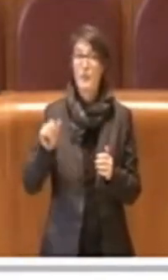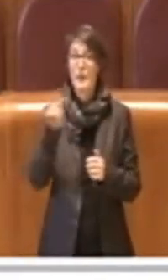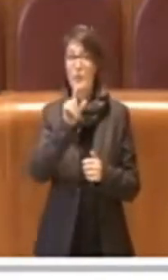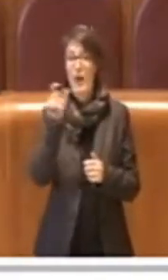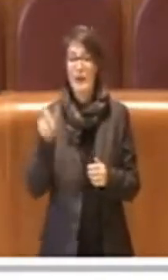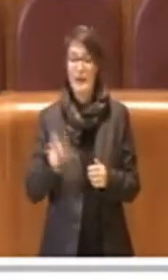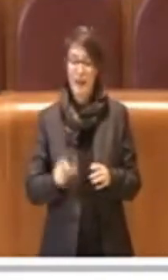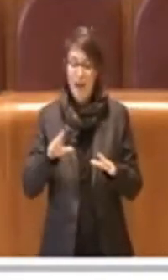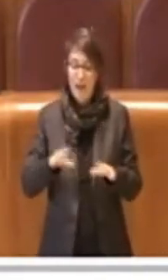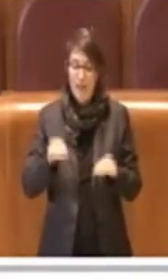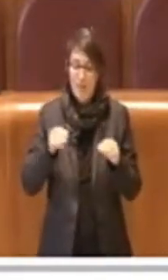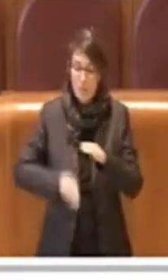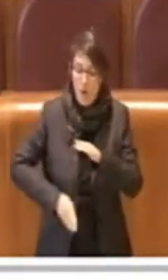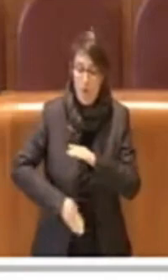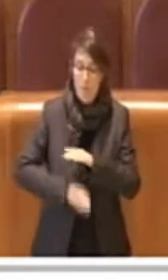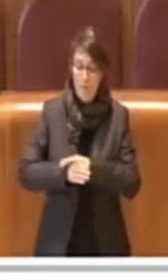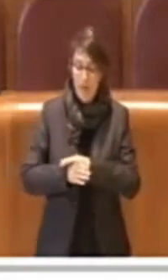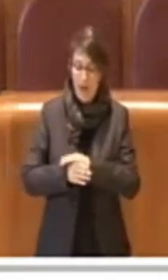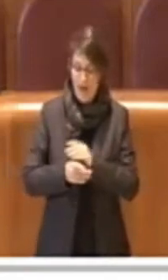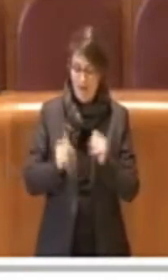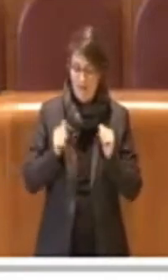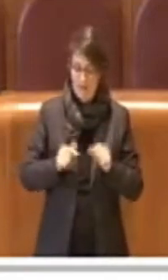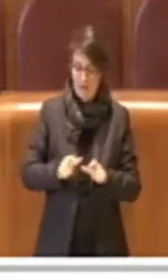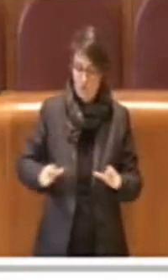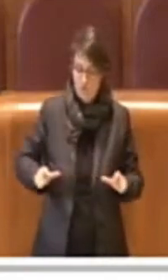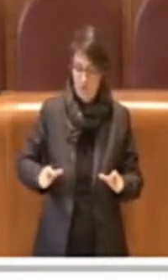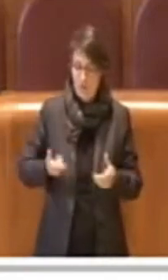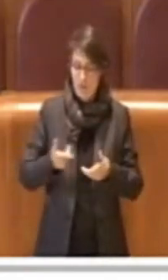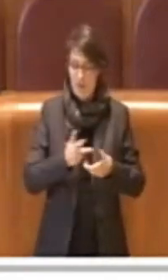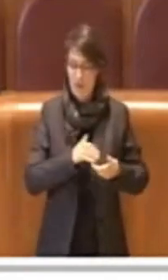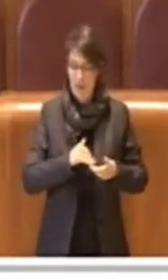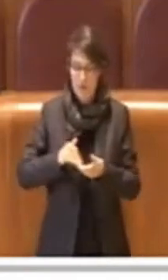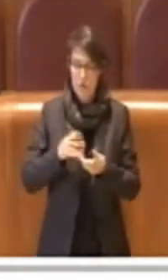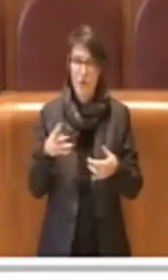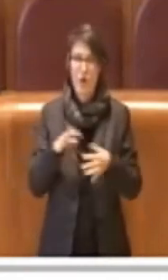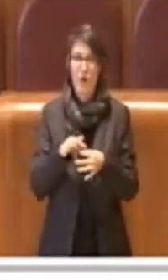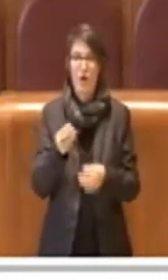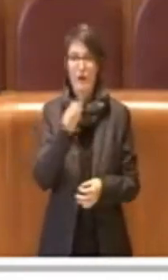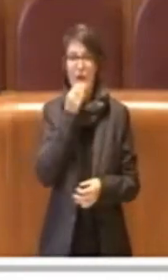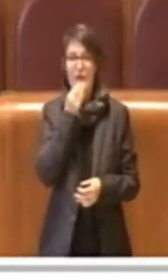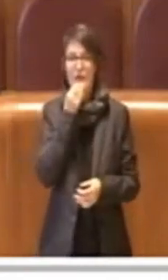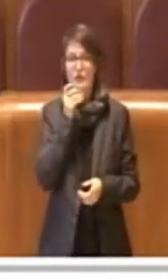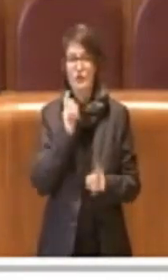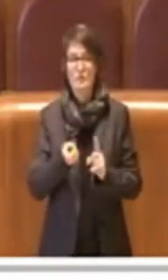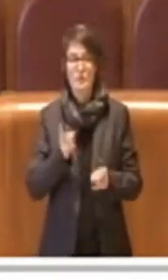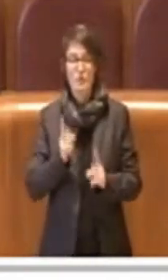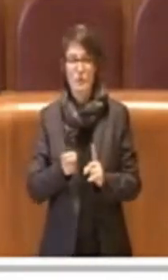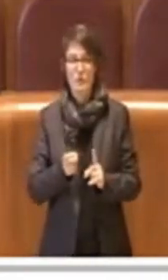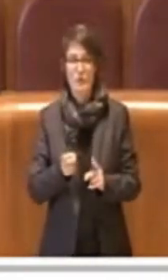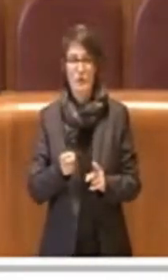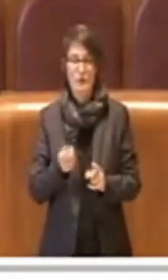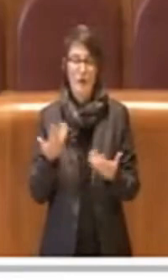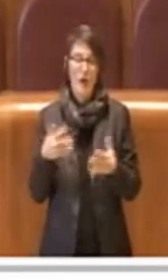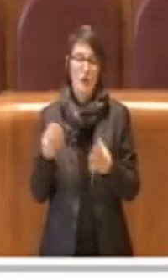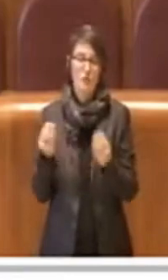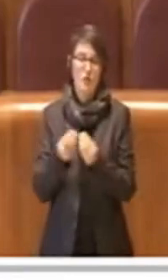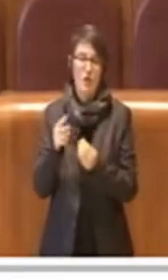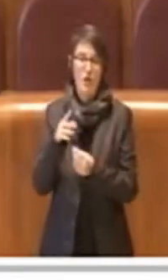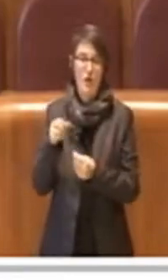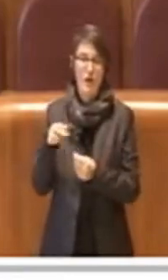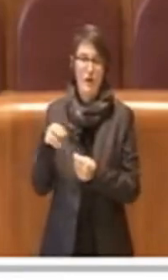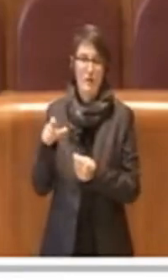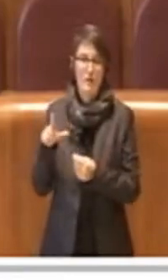tema dell'alimentazione, sul tema della politica del cibo, a differenza come diceva il collega Zannola sul piano